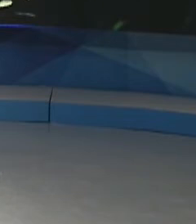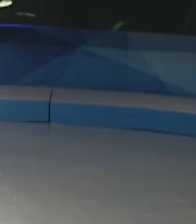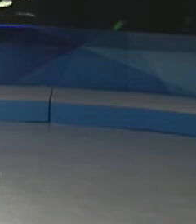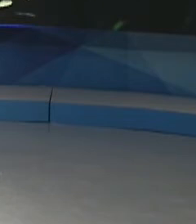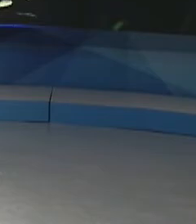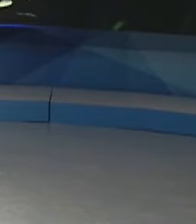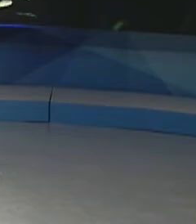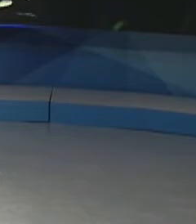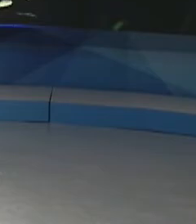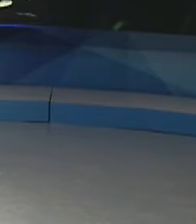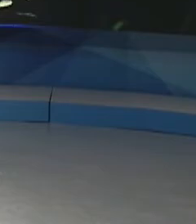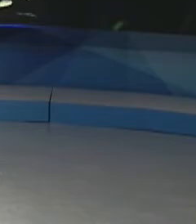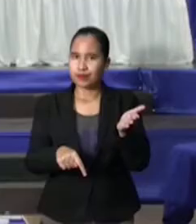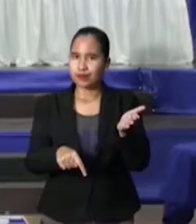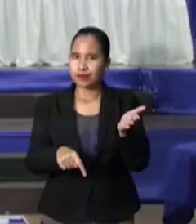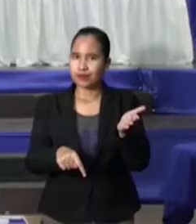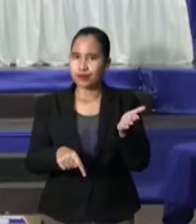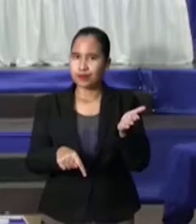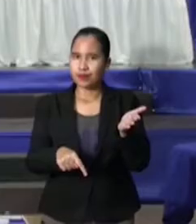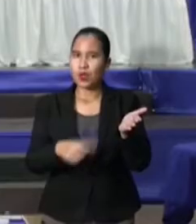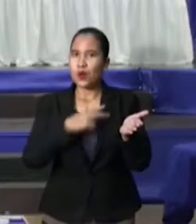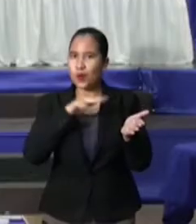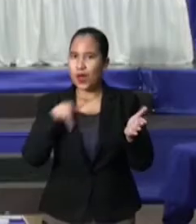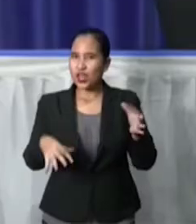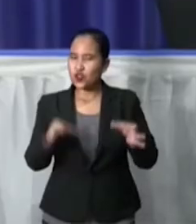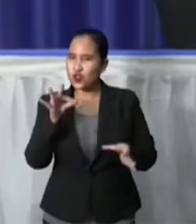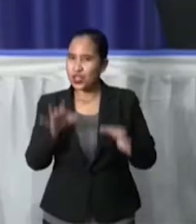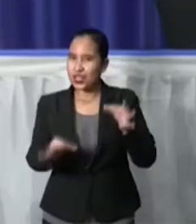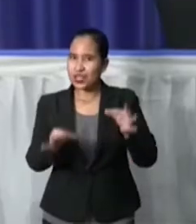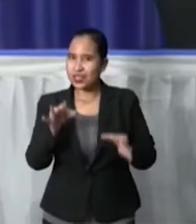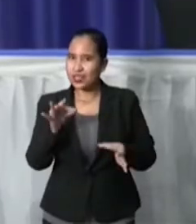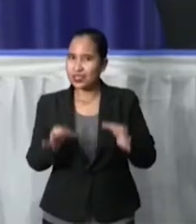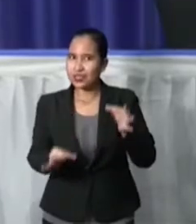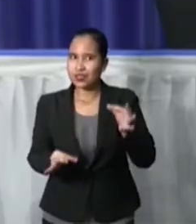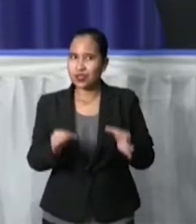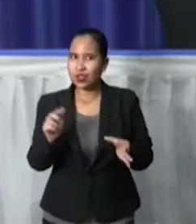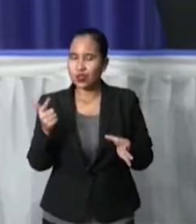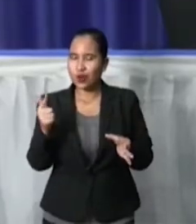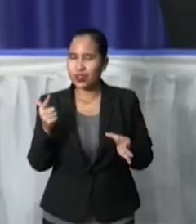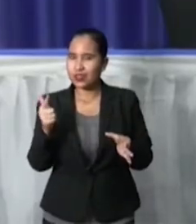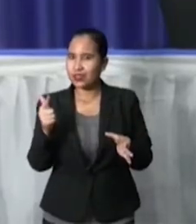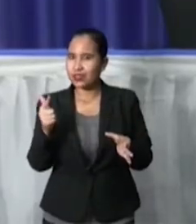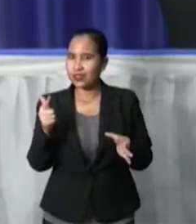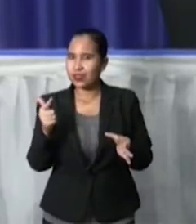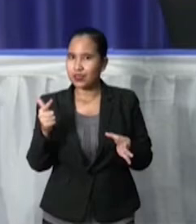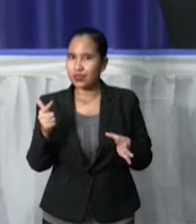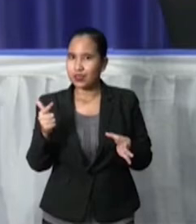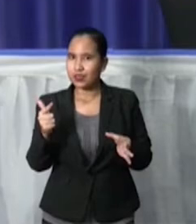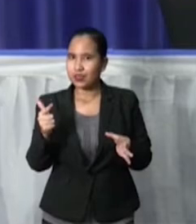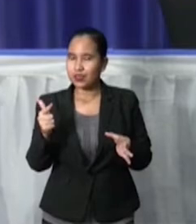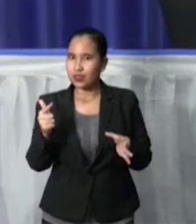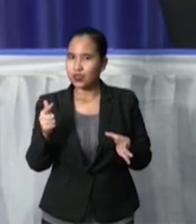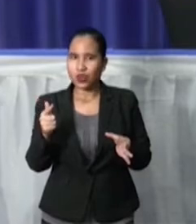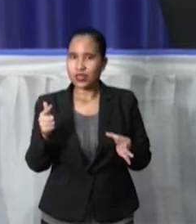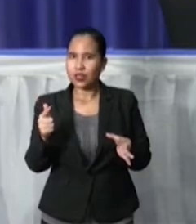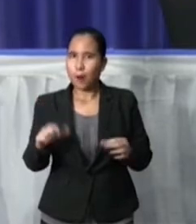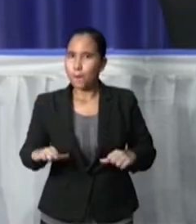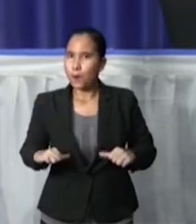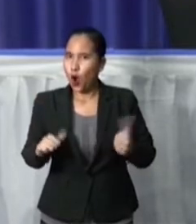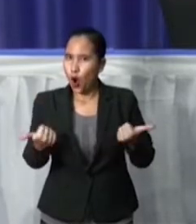oogjes aan zijn. Waardoor we nog niet zijn overgegaan tot het